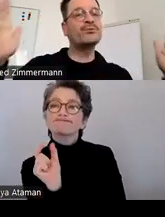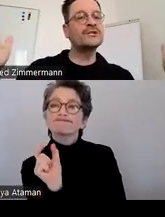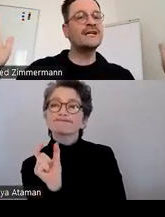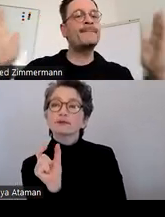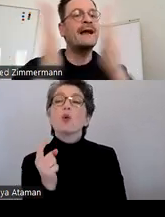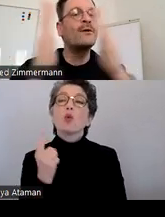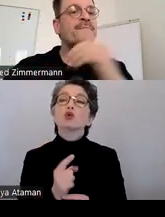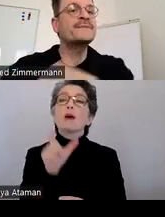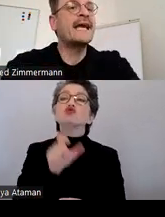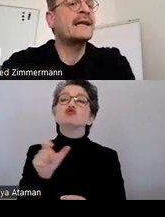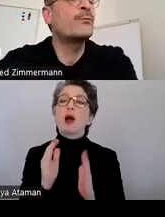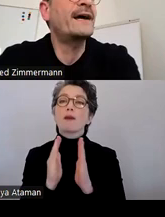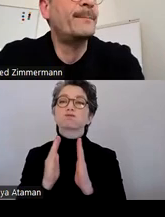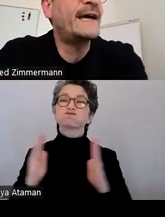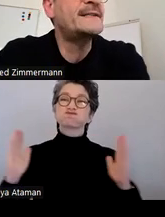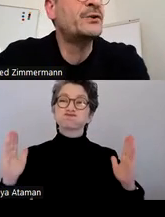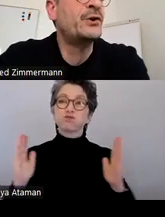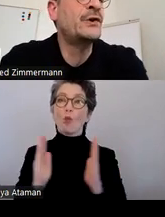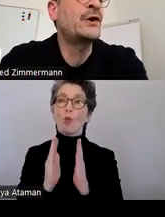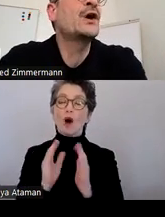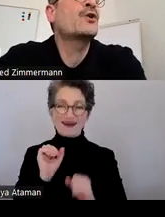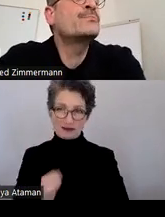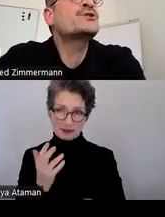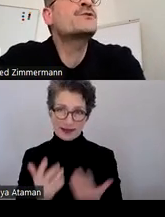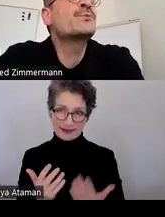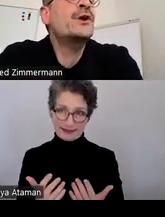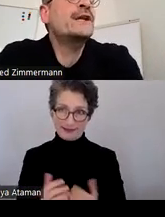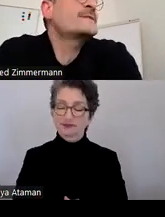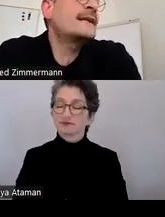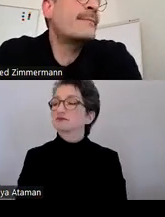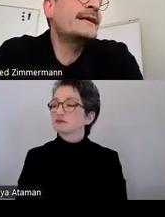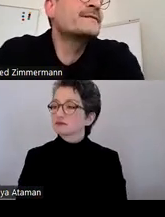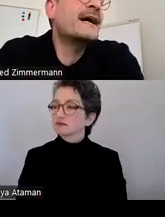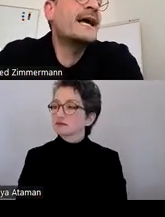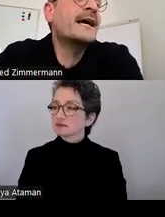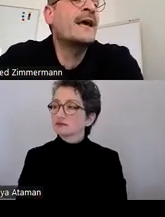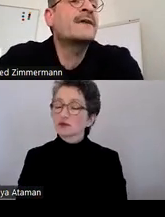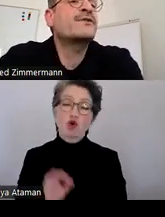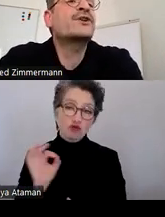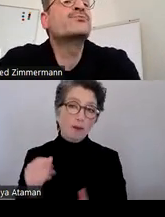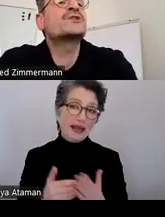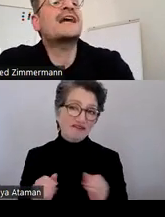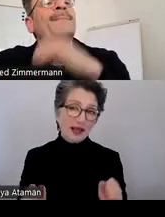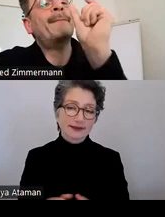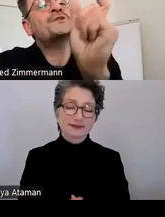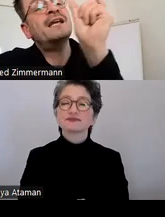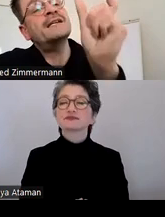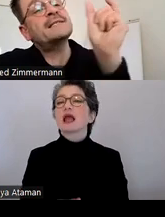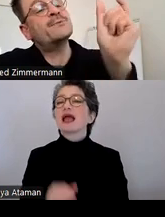breit Buchstaben laufen, sehr genau berechnen können und bestimmen können im Sinne der Barrierefreiheit. Wir können die